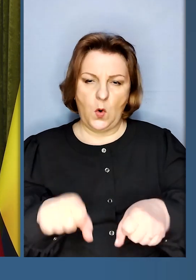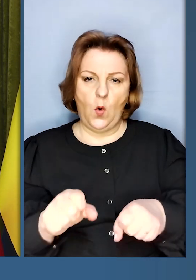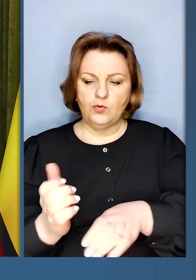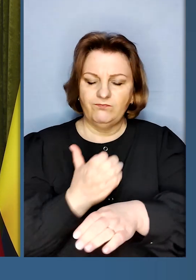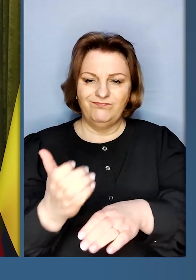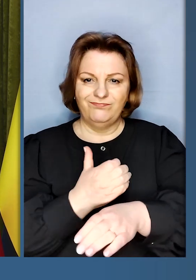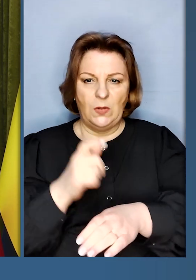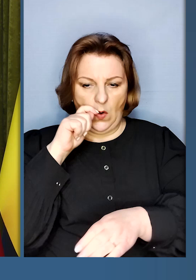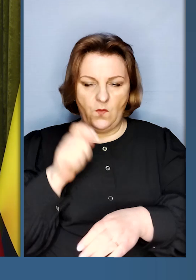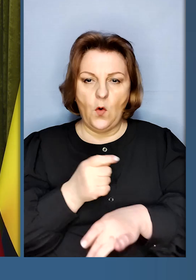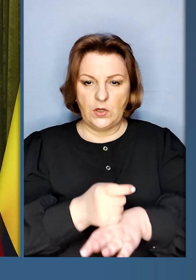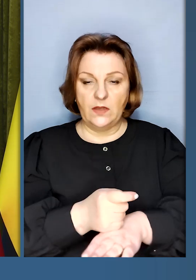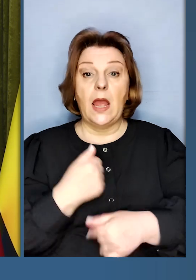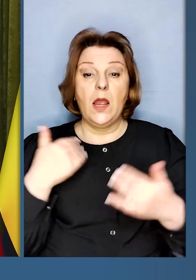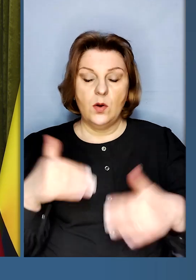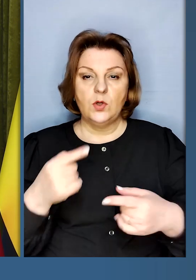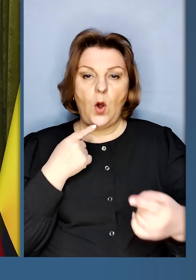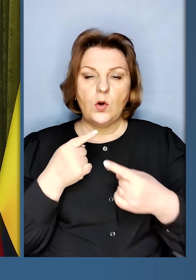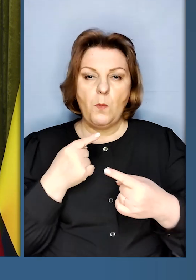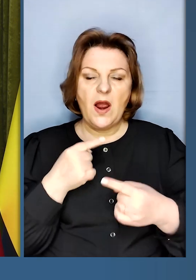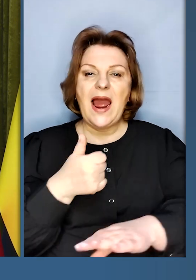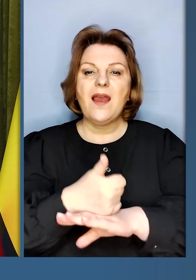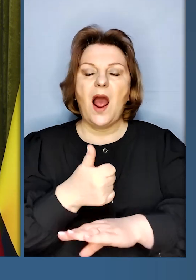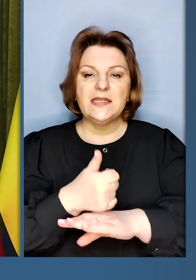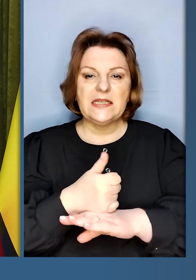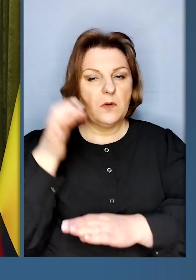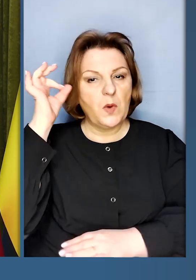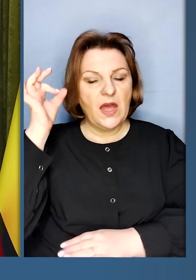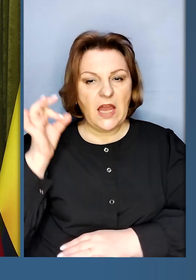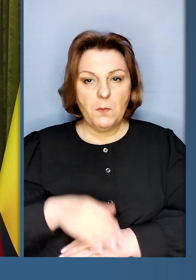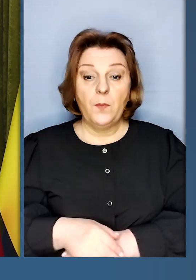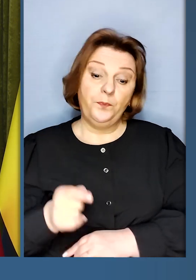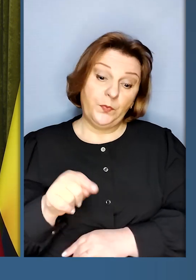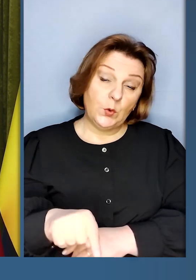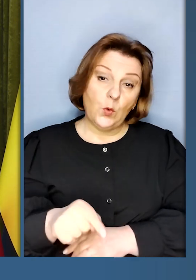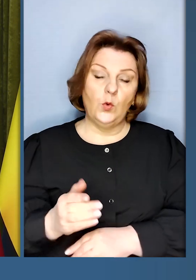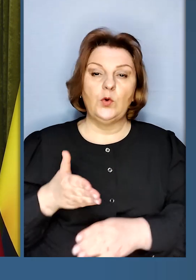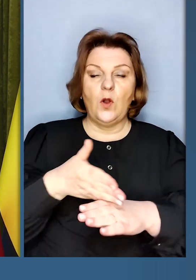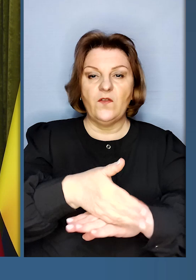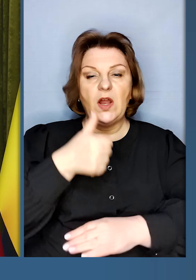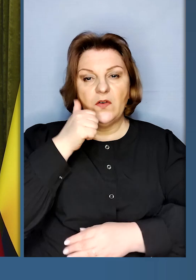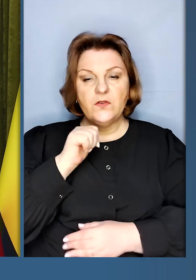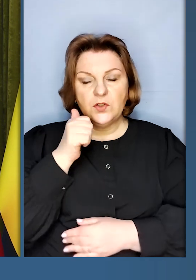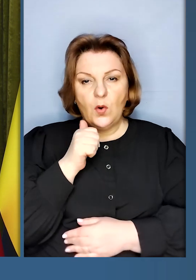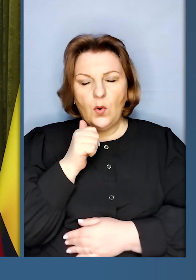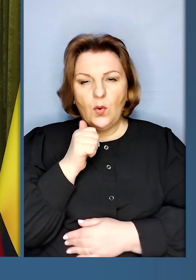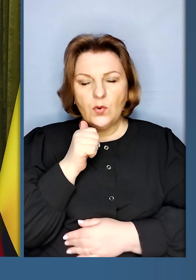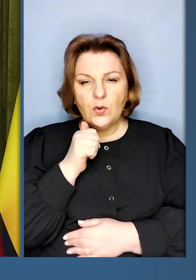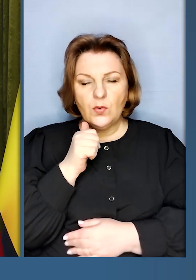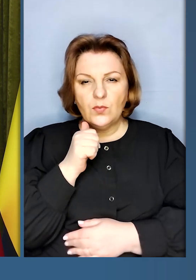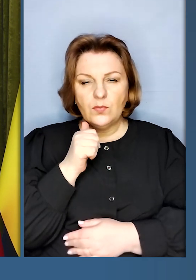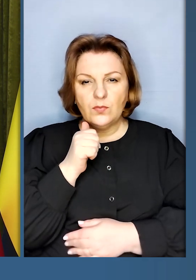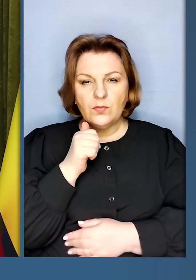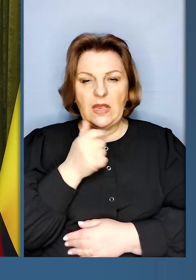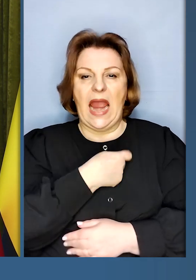також швидко можуть це зробити. Я також розмовляв з канцлером Німеччини. Тут був вчора Шан Чес.